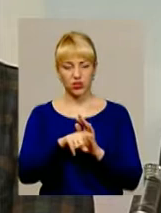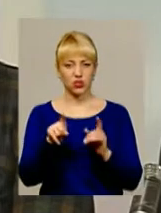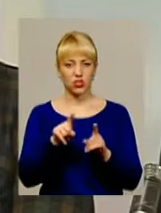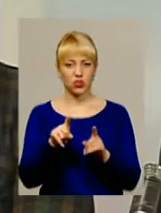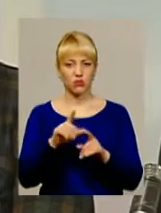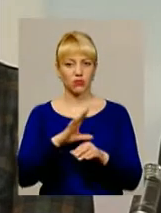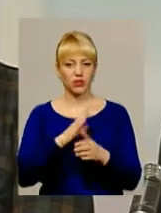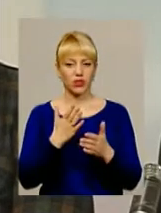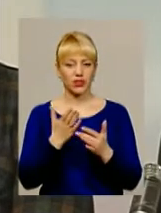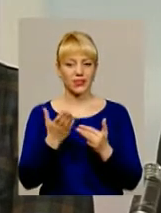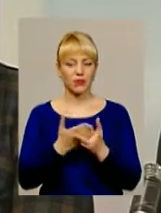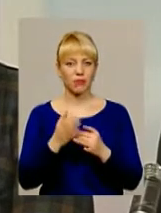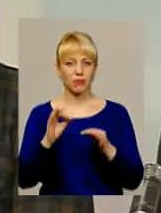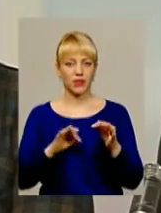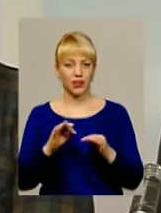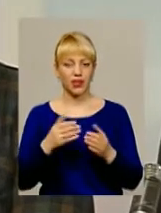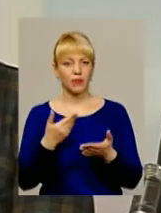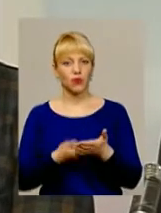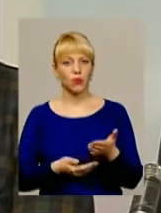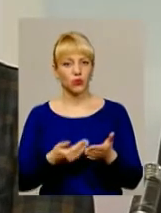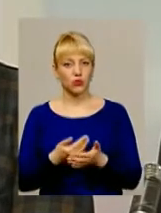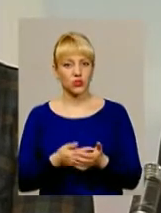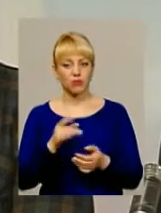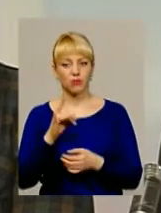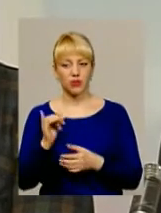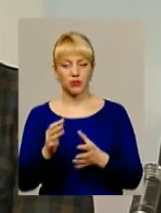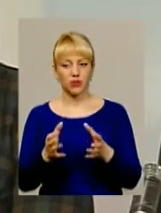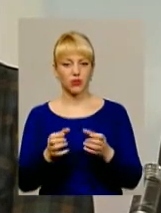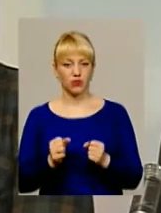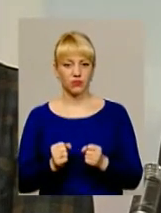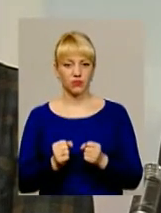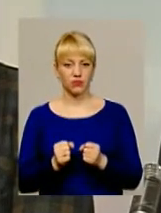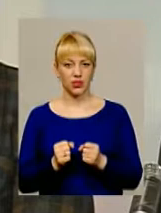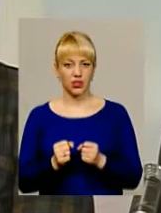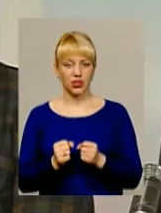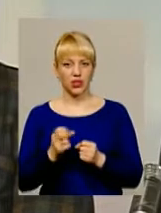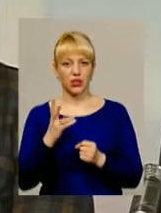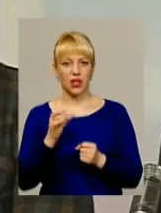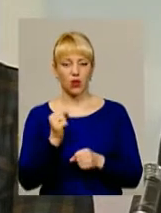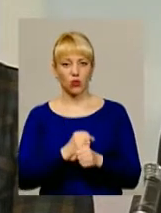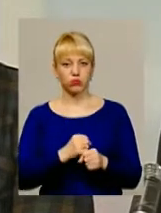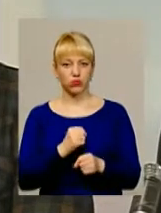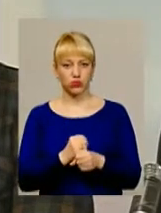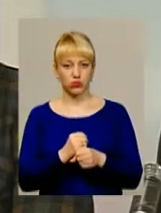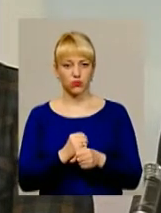якісь були пільги, допустим, приймання на роботу